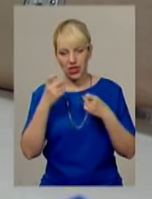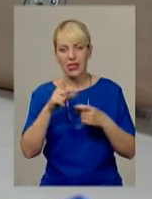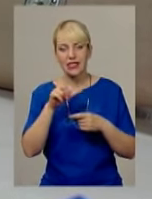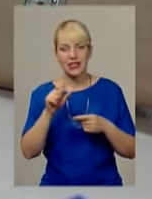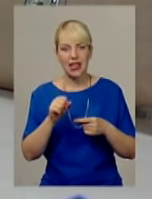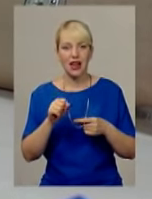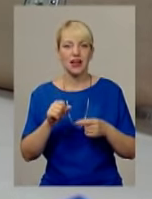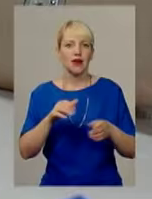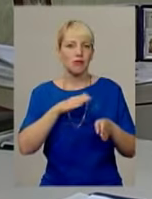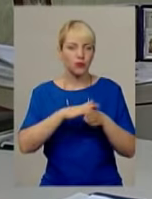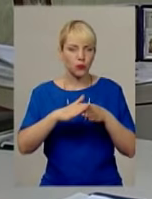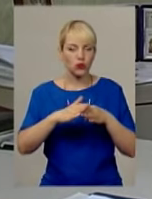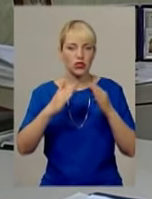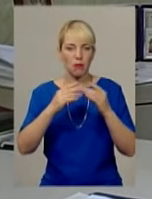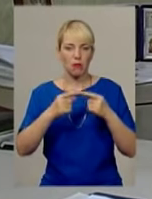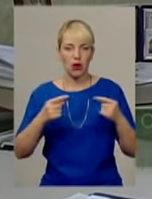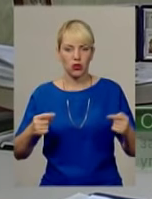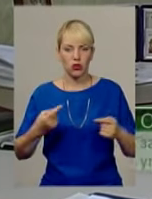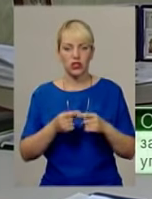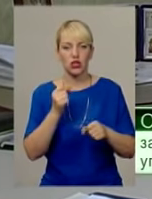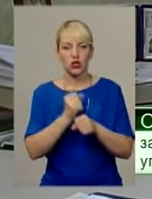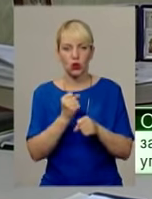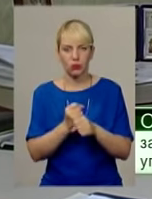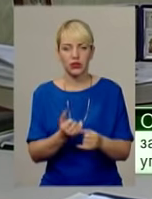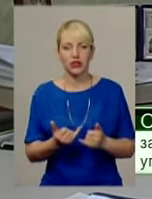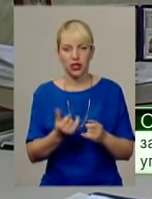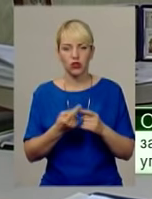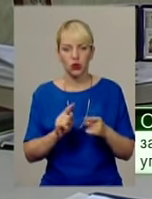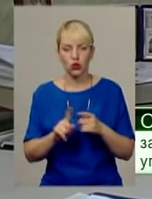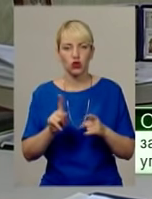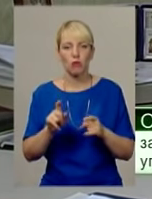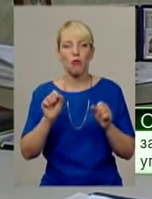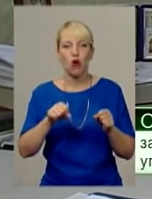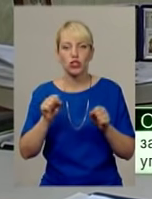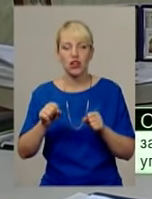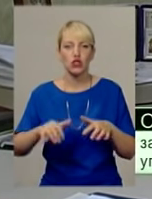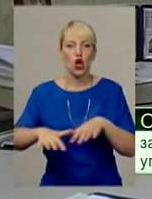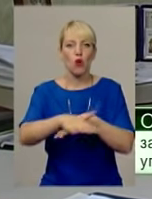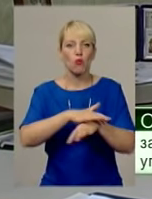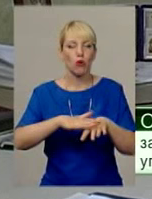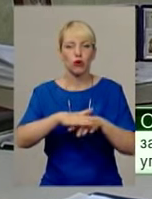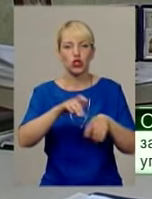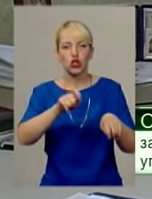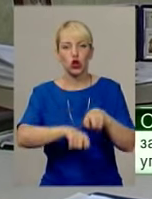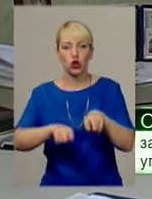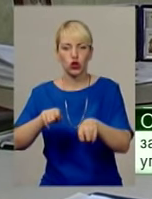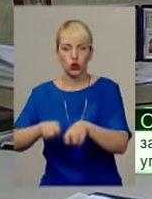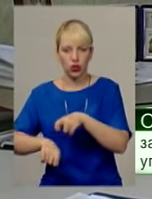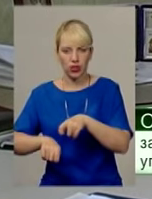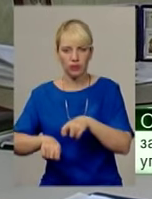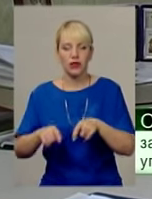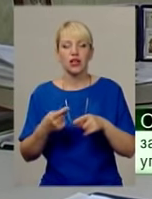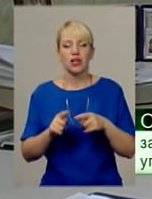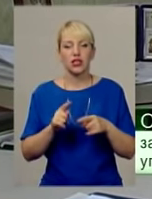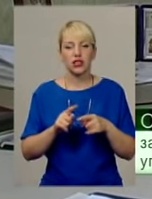Це зроблено з метою, перш за все, можливості публічного контролю за нерахомим майном, яке перебуває в власності як